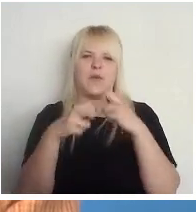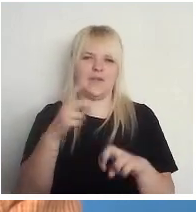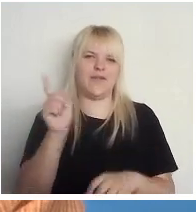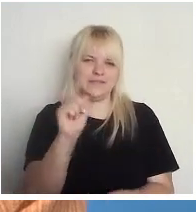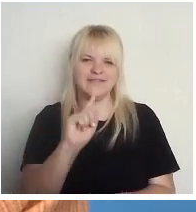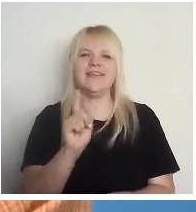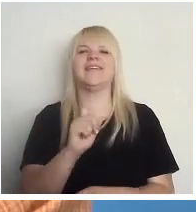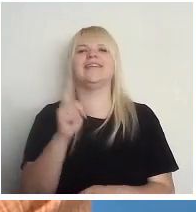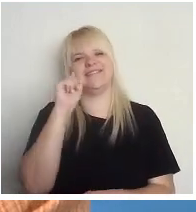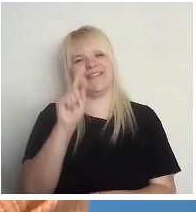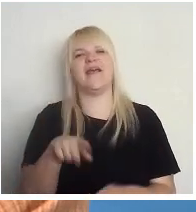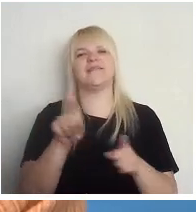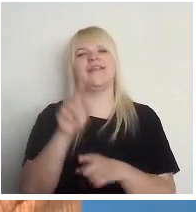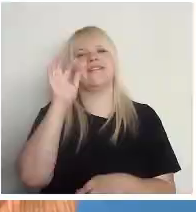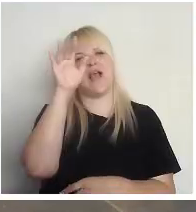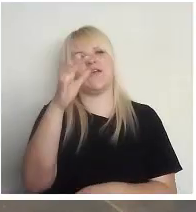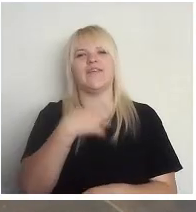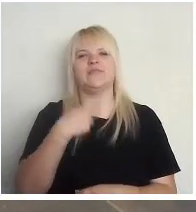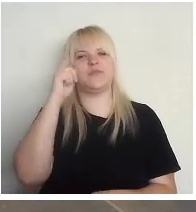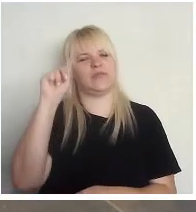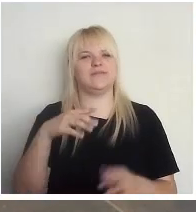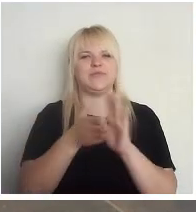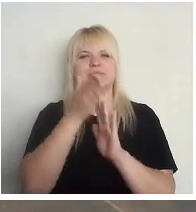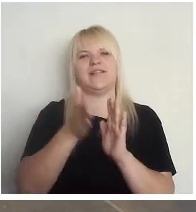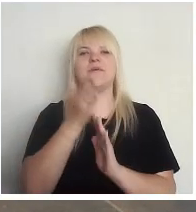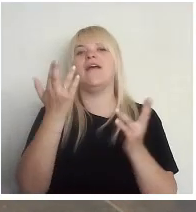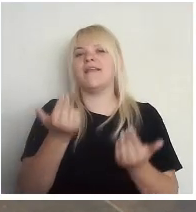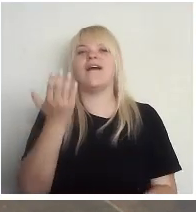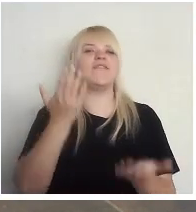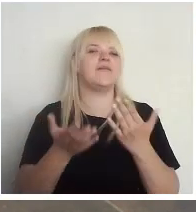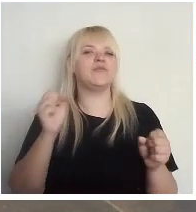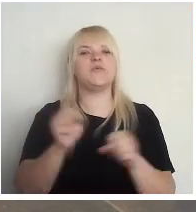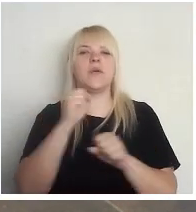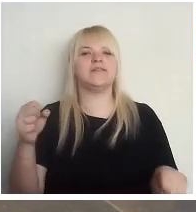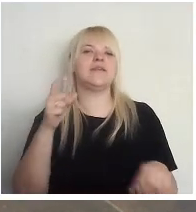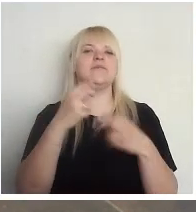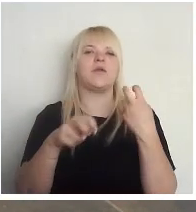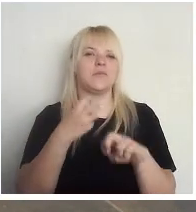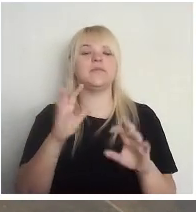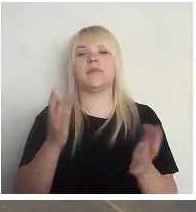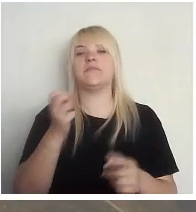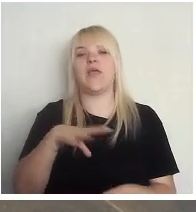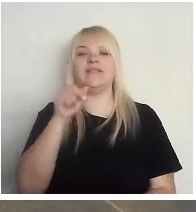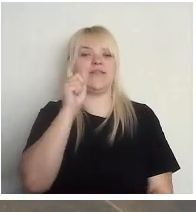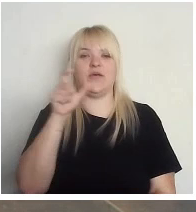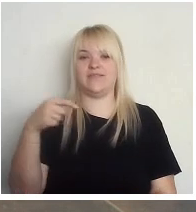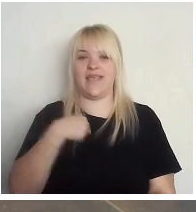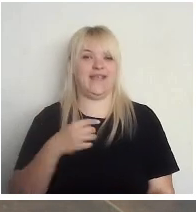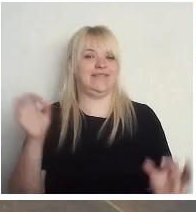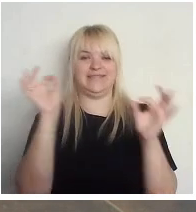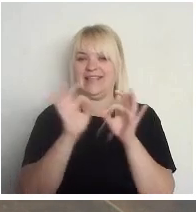kaut kad nākotnē. Protams, var būt drošības problēmas, bet mēs jaunieši, es piemēram, mēs nekad dzīvē neesmu